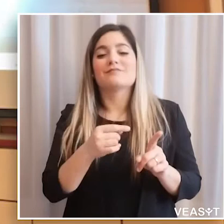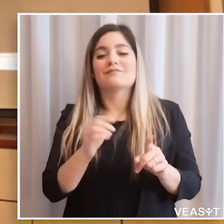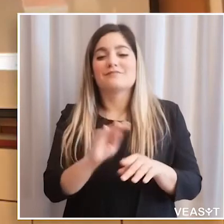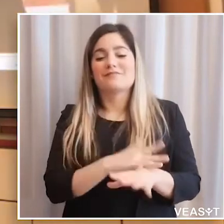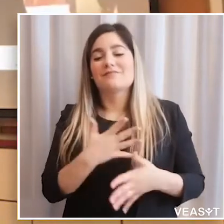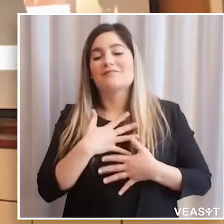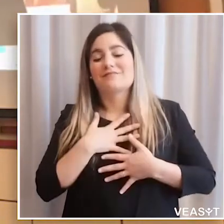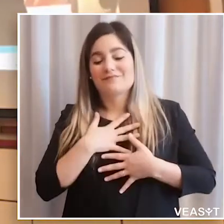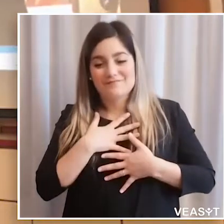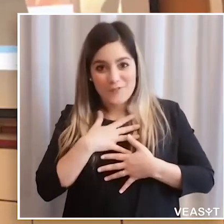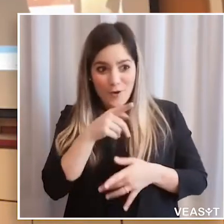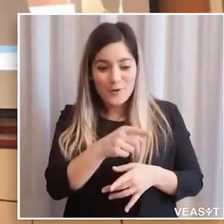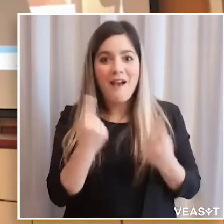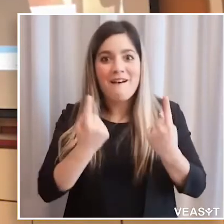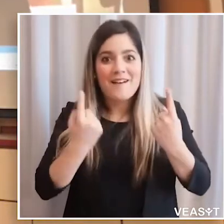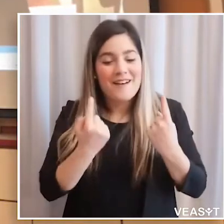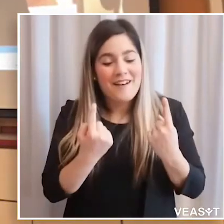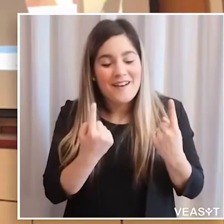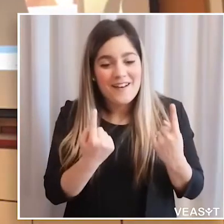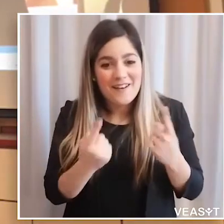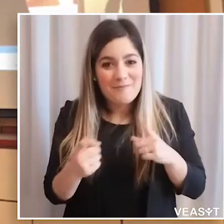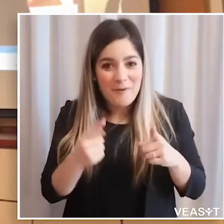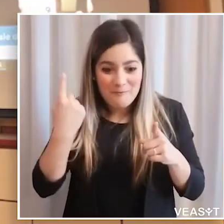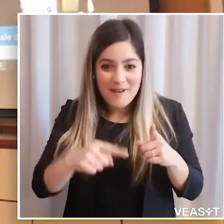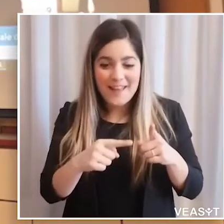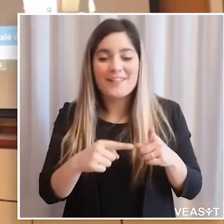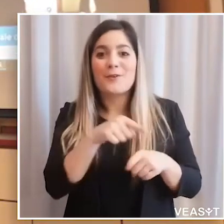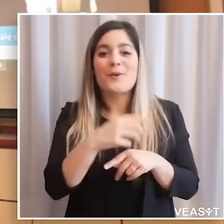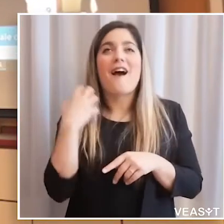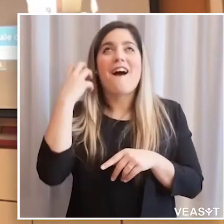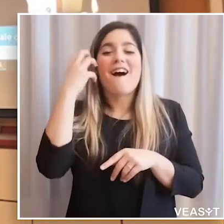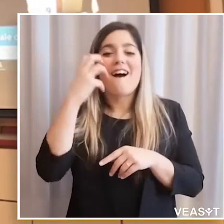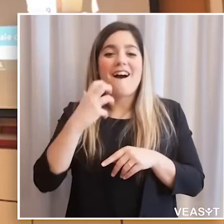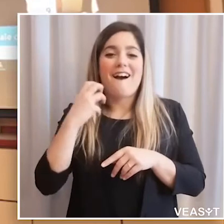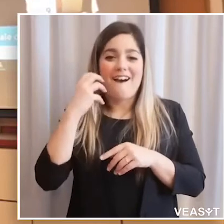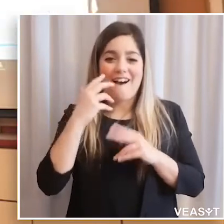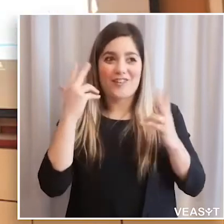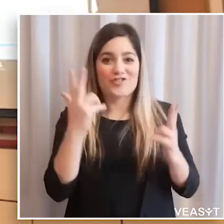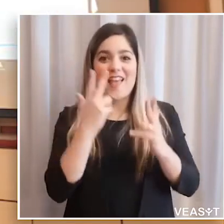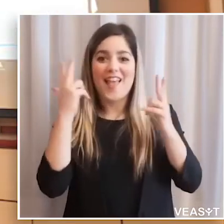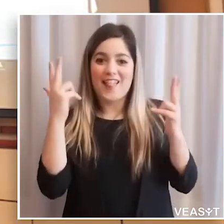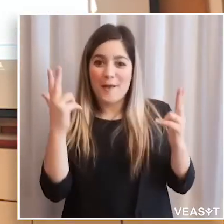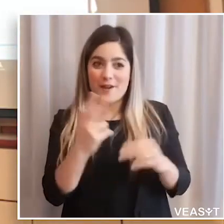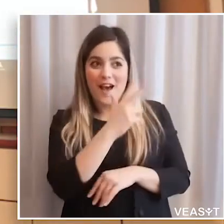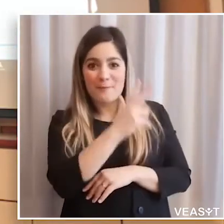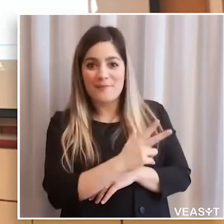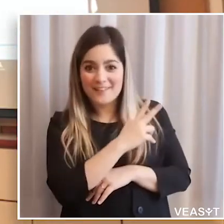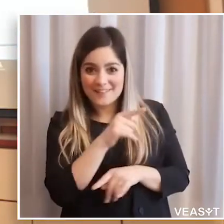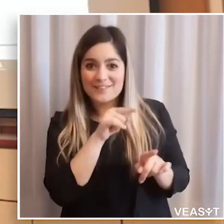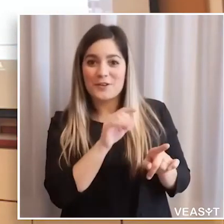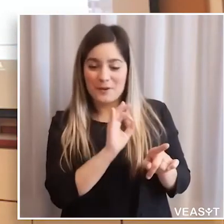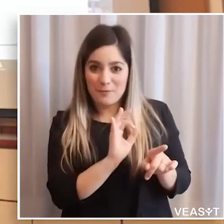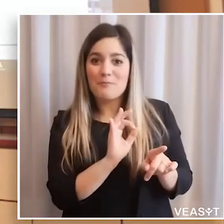veramente era stato commovente. Per lui da tanti anni aspettava questo momento, questo momento che ha avuto